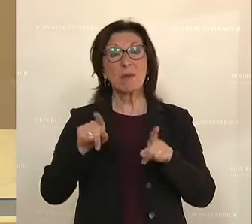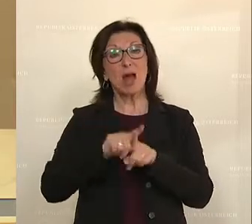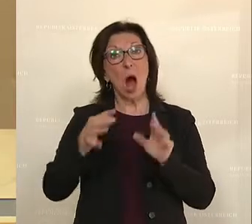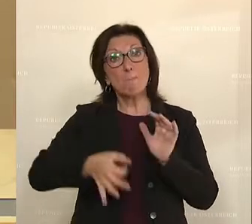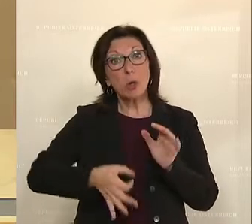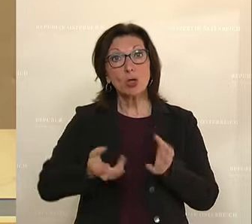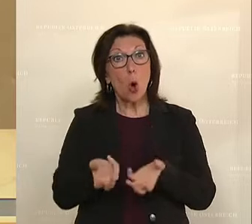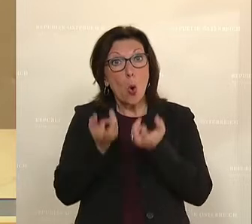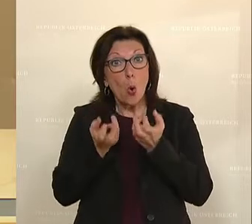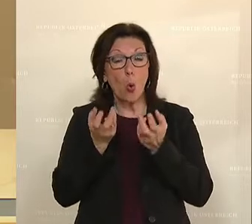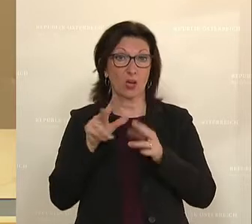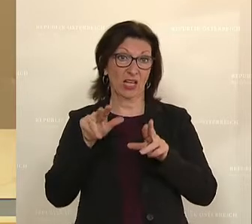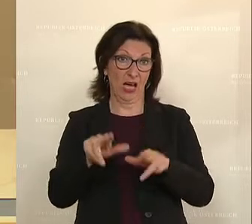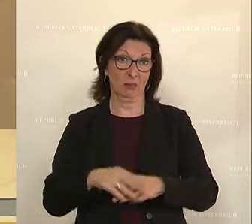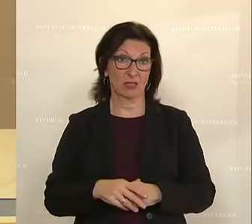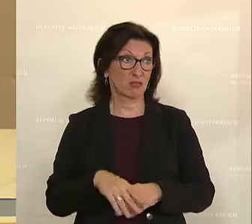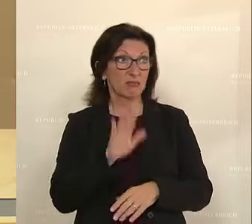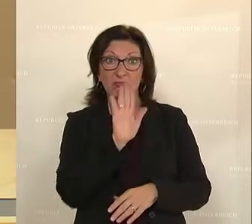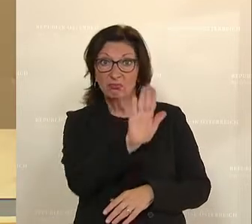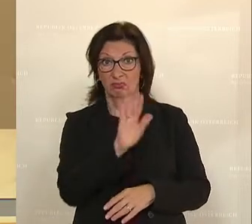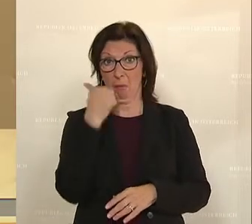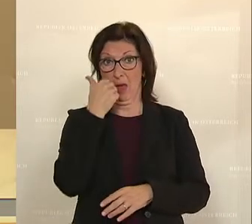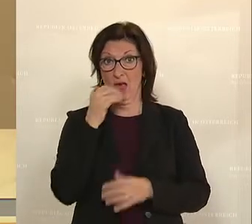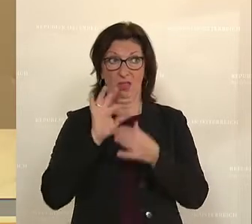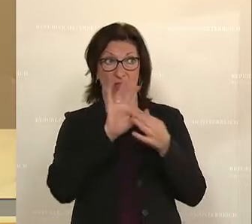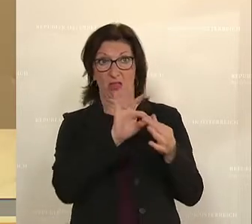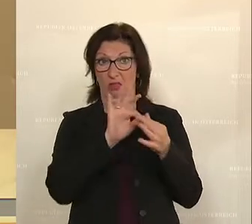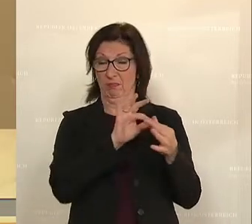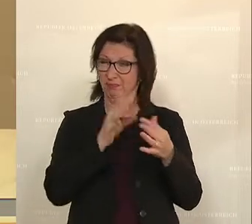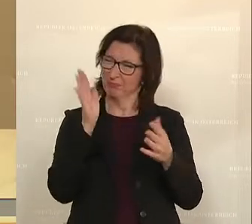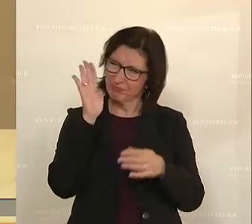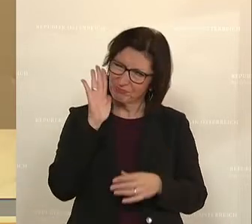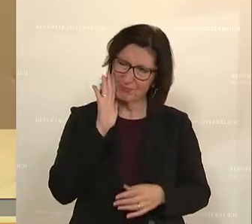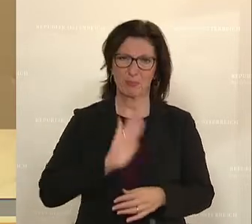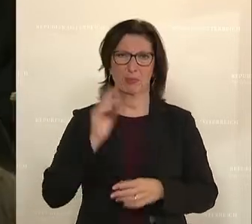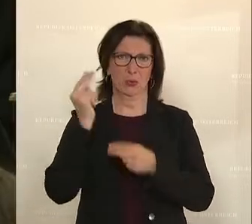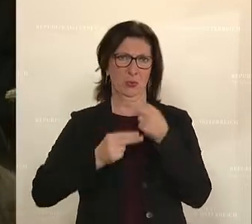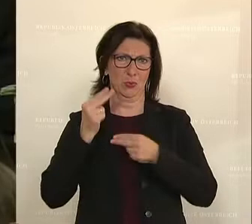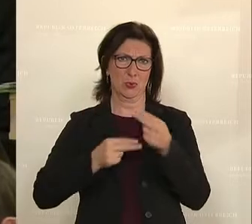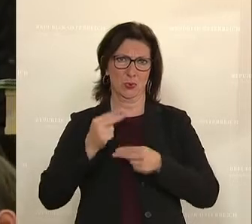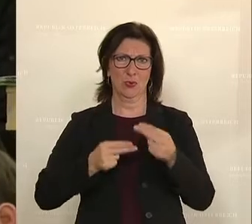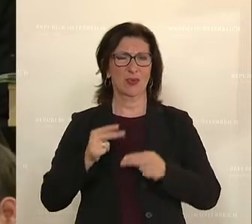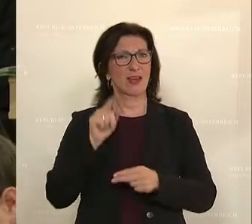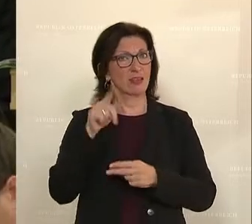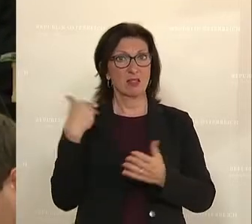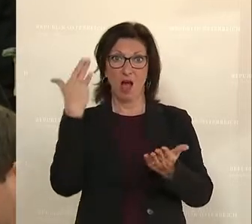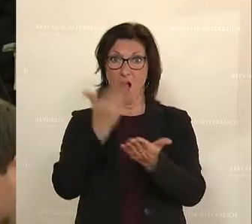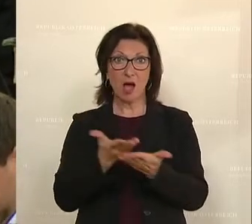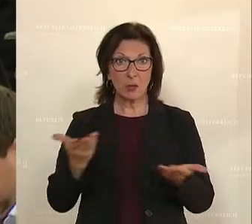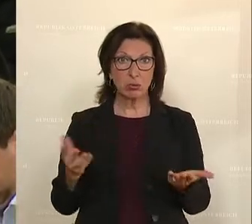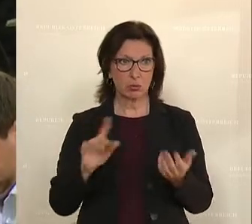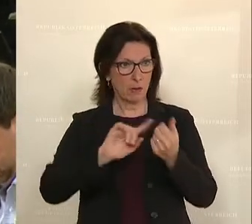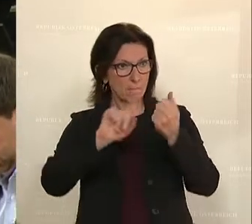Hodenkrebs, also geschlechtsspezifische Krebsarten. Bitte untersuchen Sie sich, denn diese Angebote, die aus dem